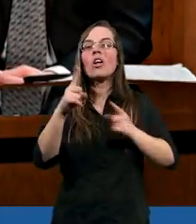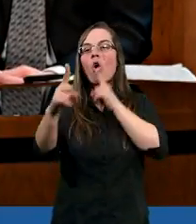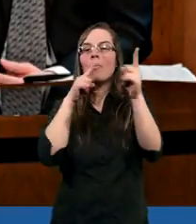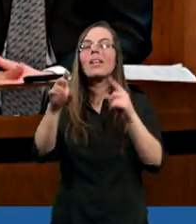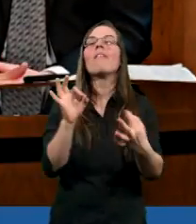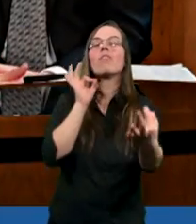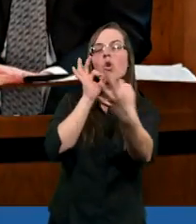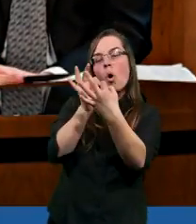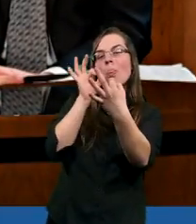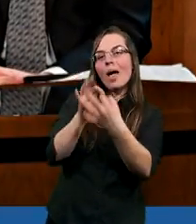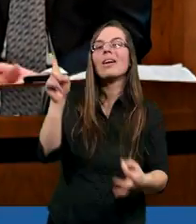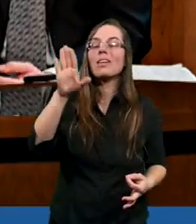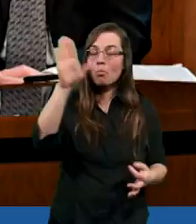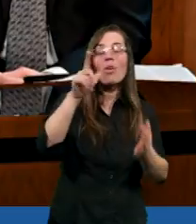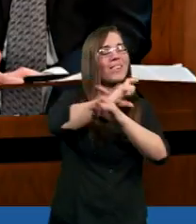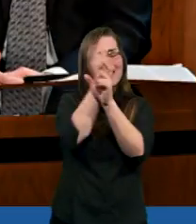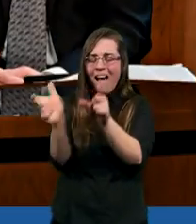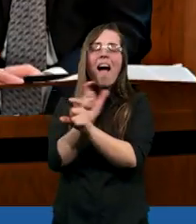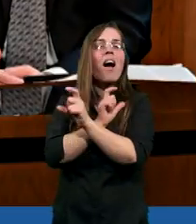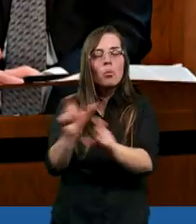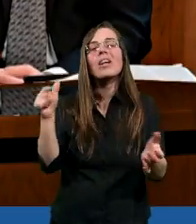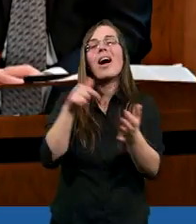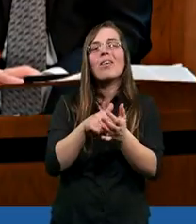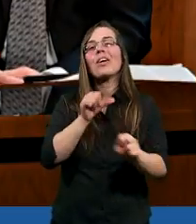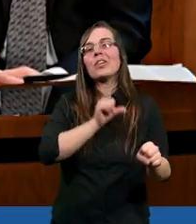Łączność, relacja z Bogiem jest cały czas.